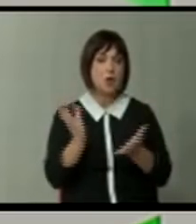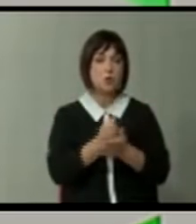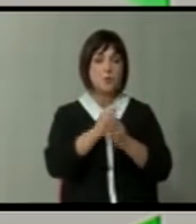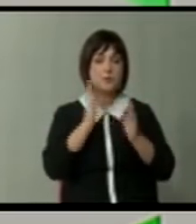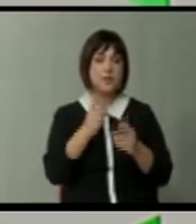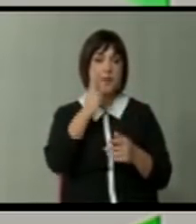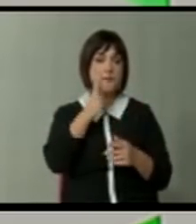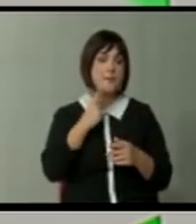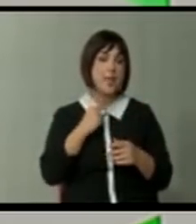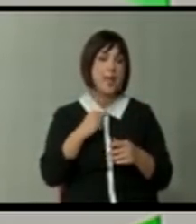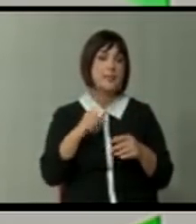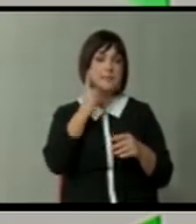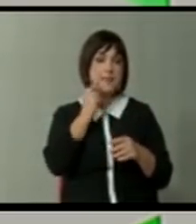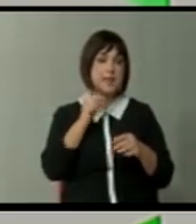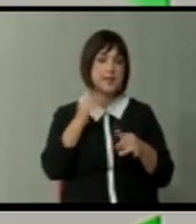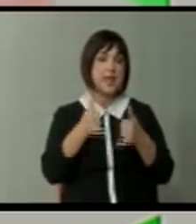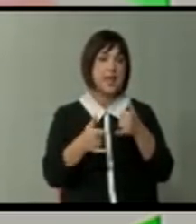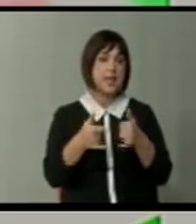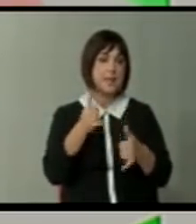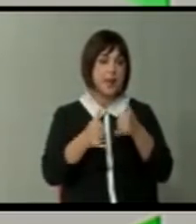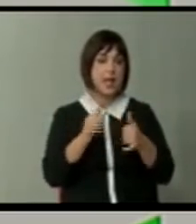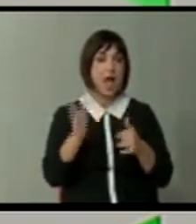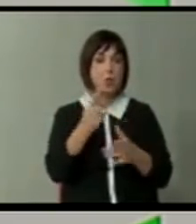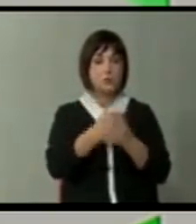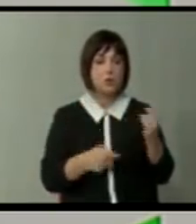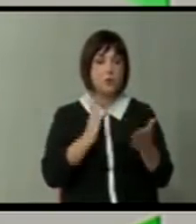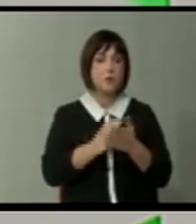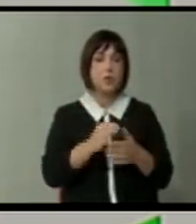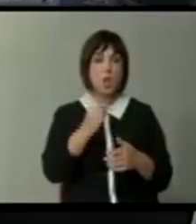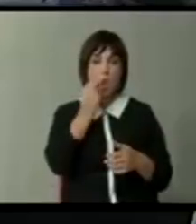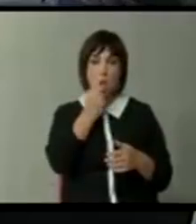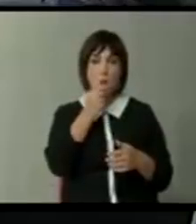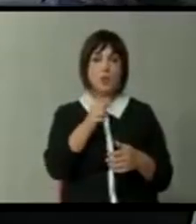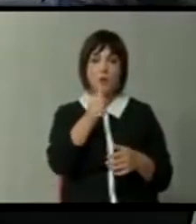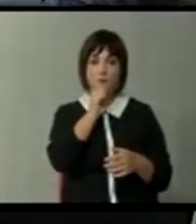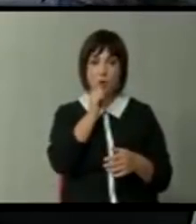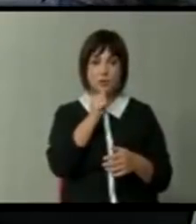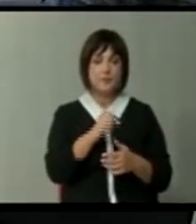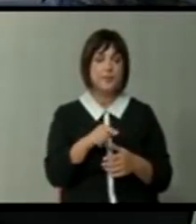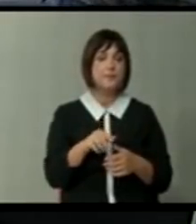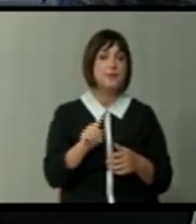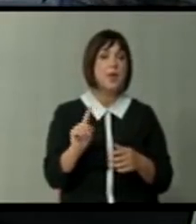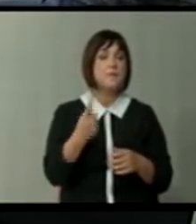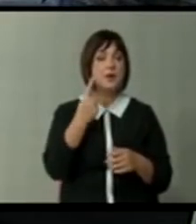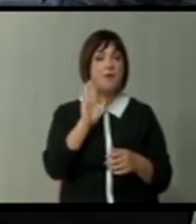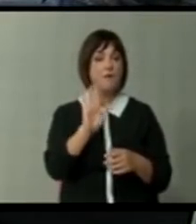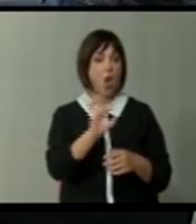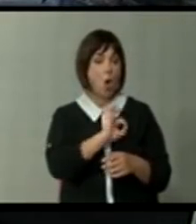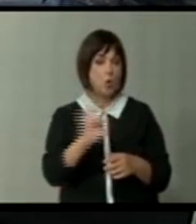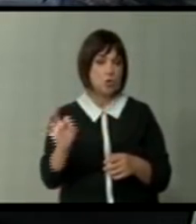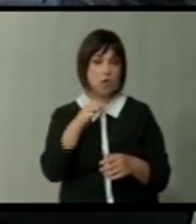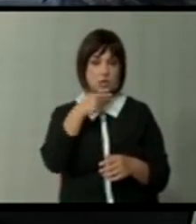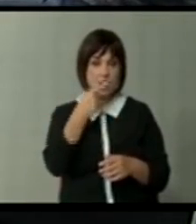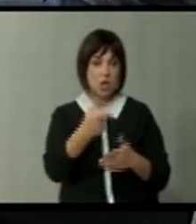млеко. Ако загубиме, лук и вода ќе биде. Заши, со таа логика не ине. Прво, вие, одлично си